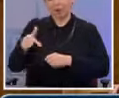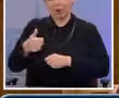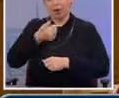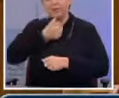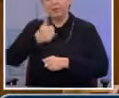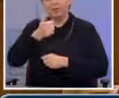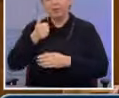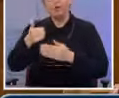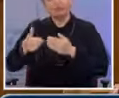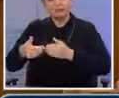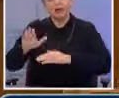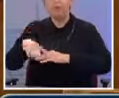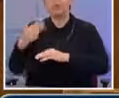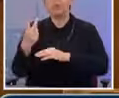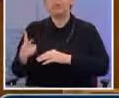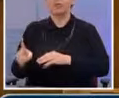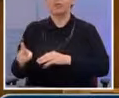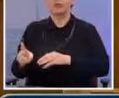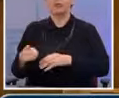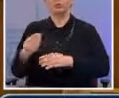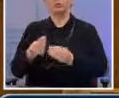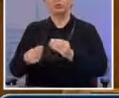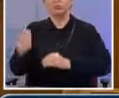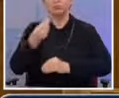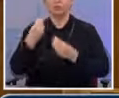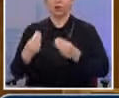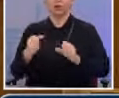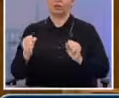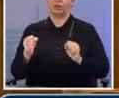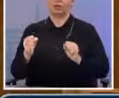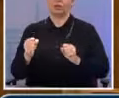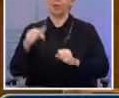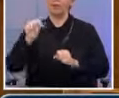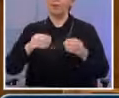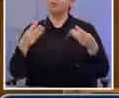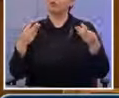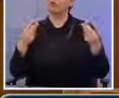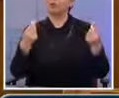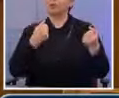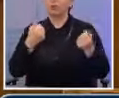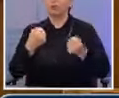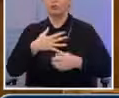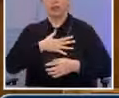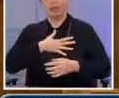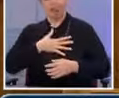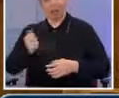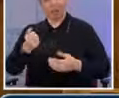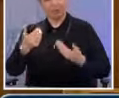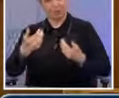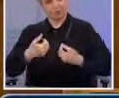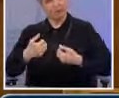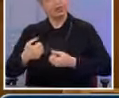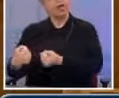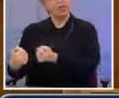έτσι θα πιστούν, μόνο έτσι θα ξαναδείξουν εμπιστοσύνη και θα στηρίξουν την προσπάθεια που κάνουμε για ένα καλύτερο